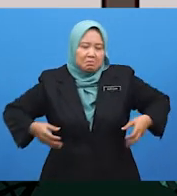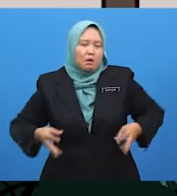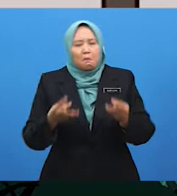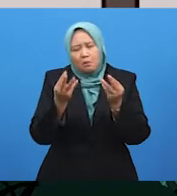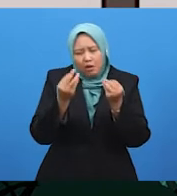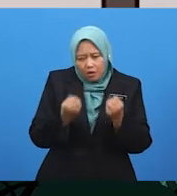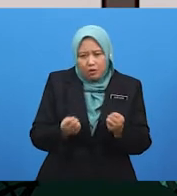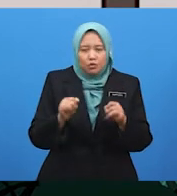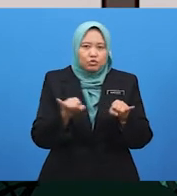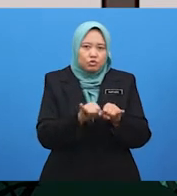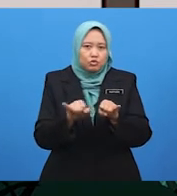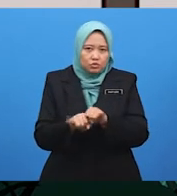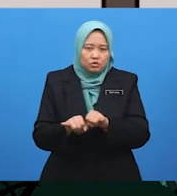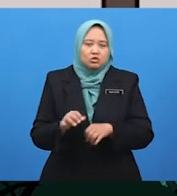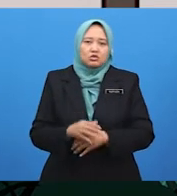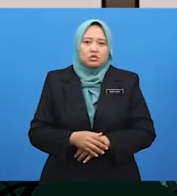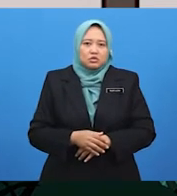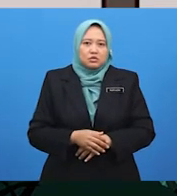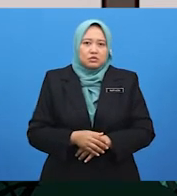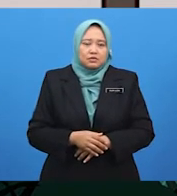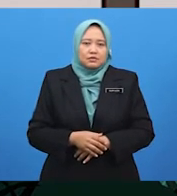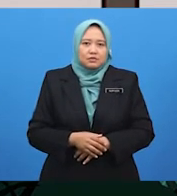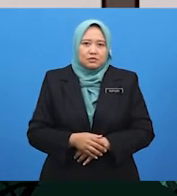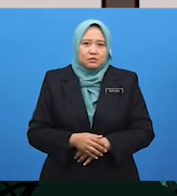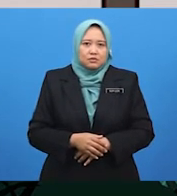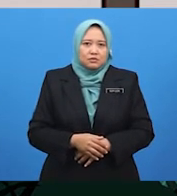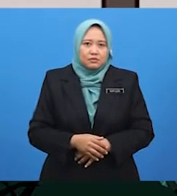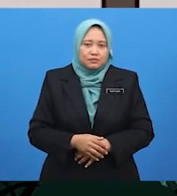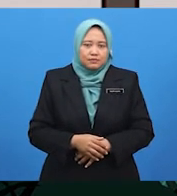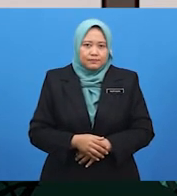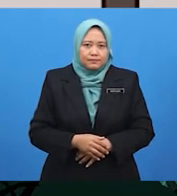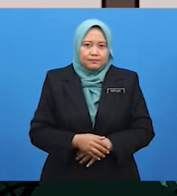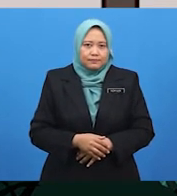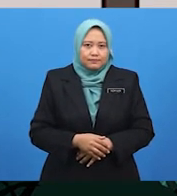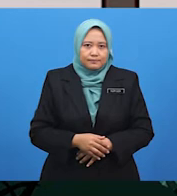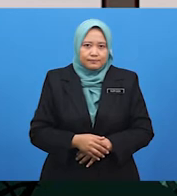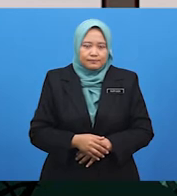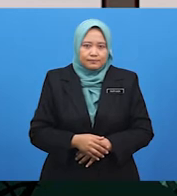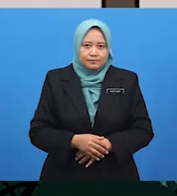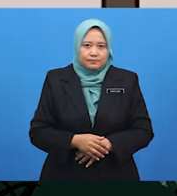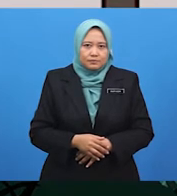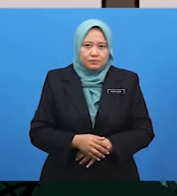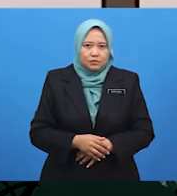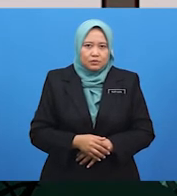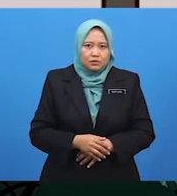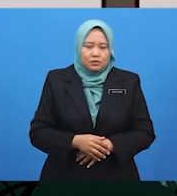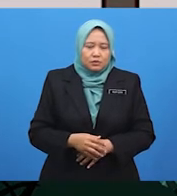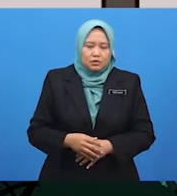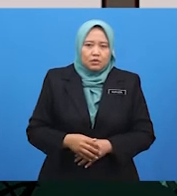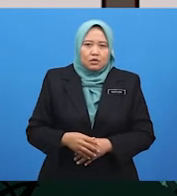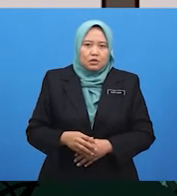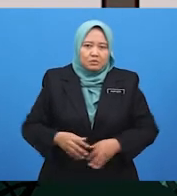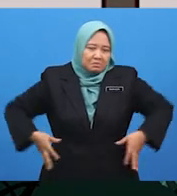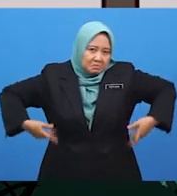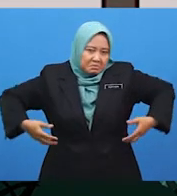anjing menggigit Kumki. Jangan hukum anjing itu, Pak Beruang. Minta maaf semua. Saya